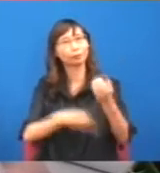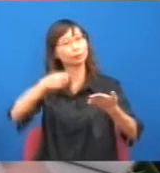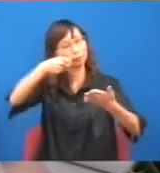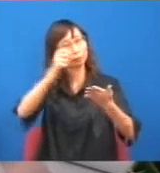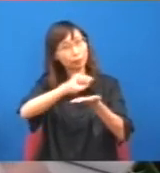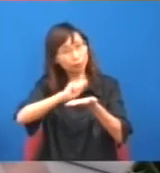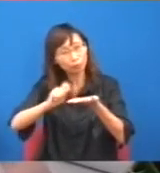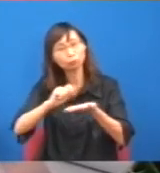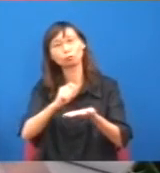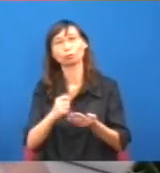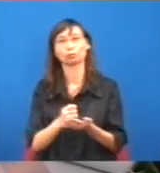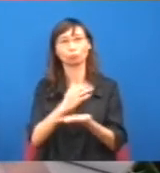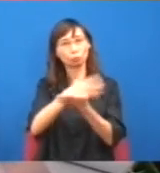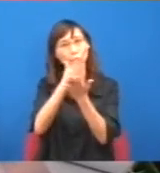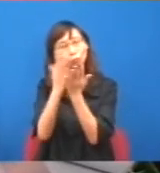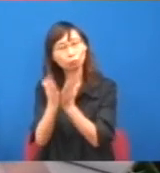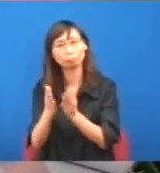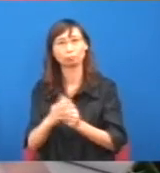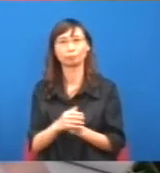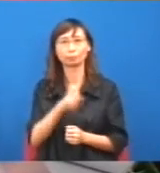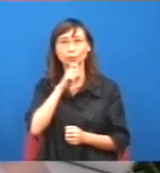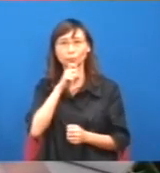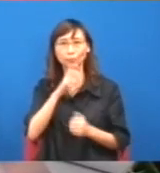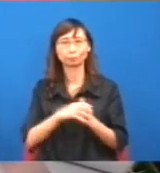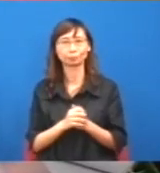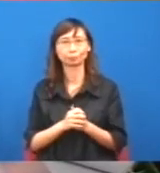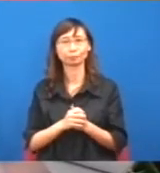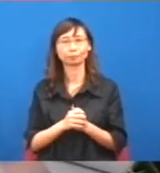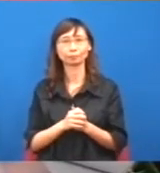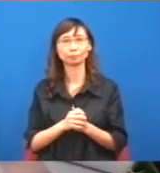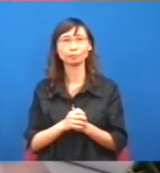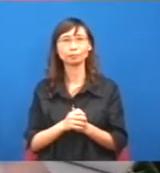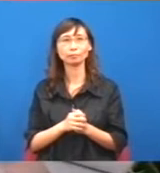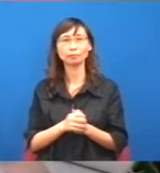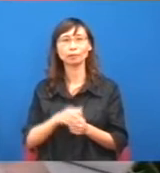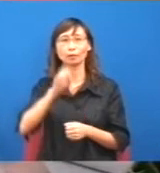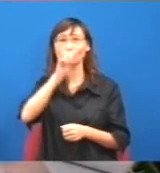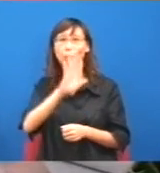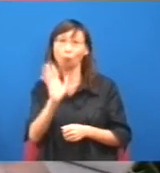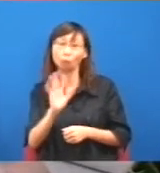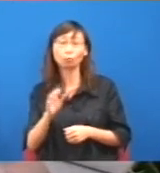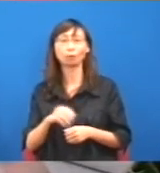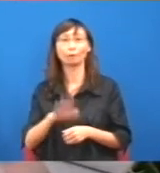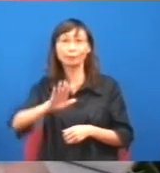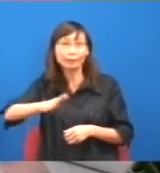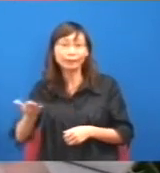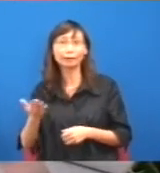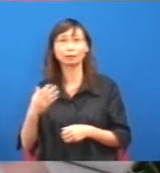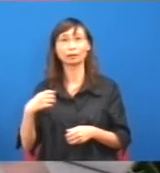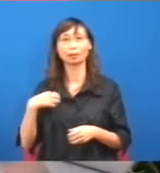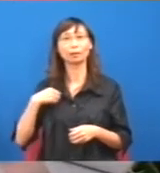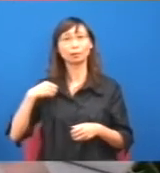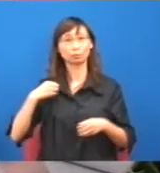有甚麼罪,有甚麼內容,他又不說,但國民教育就說我們不做不行,